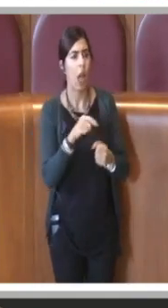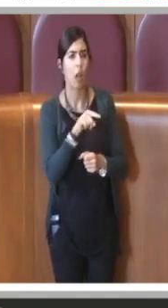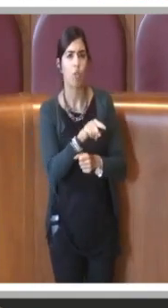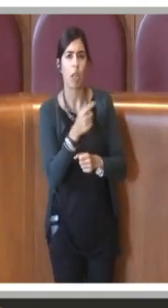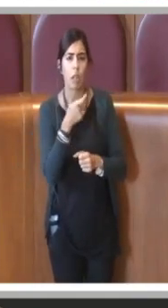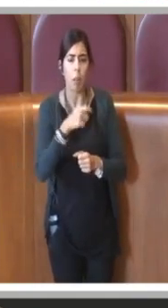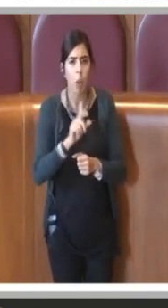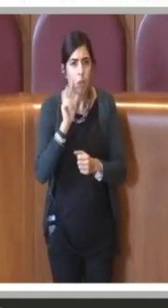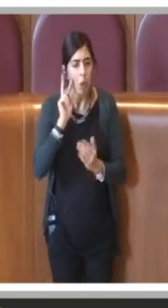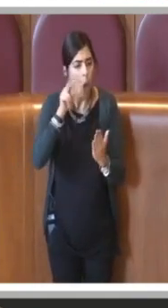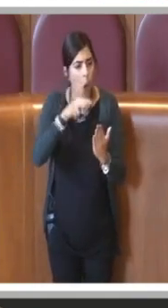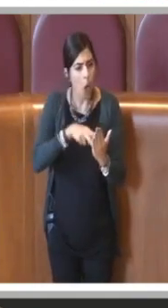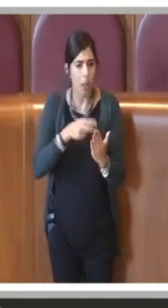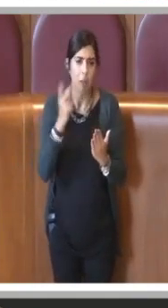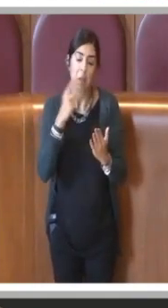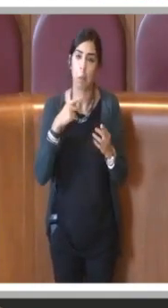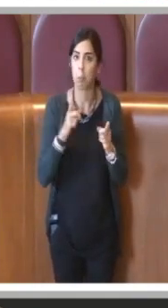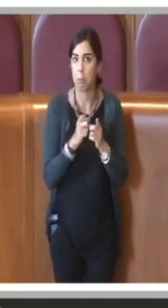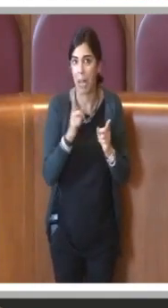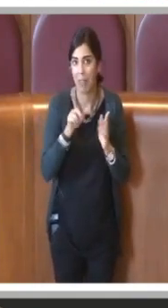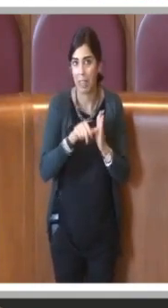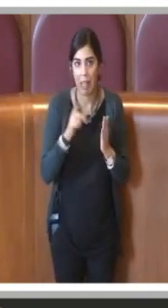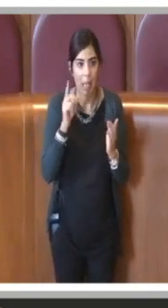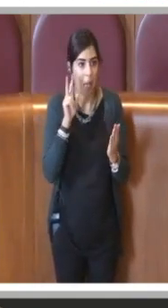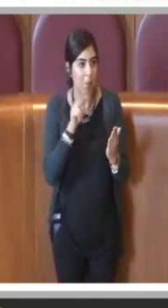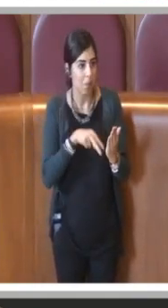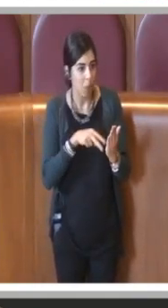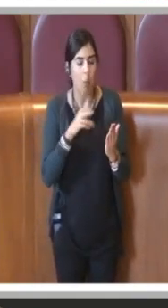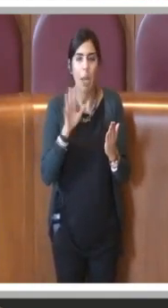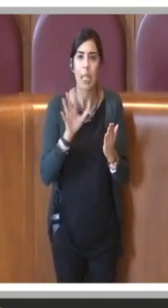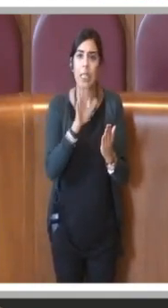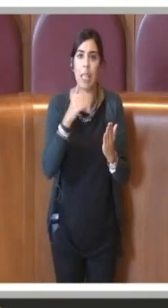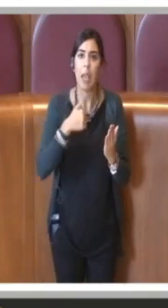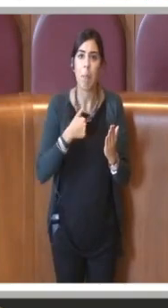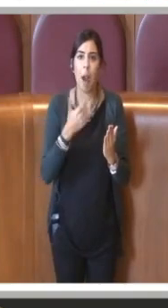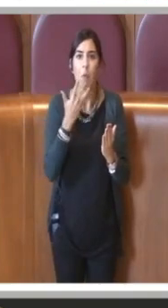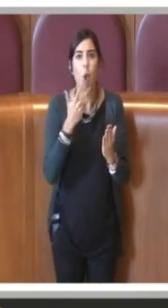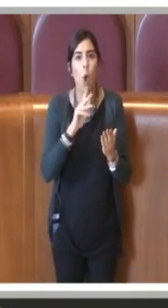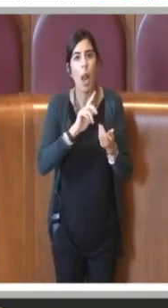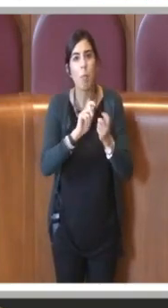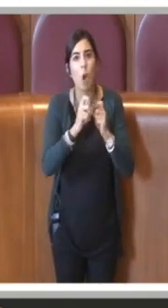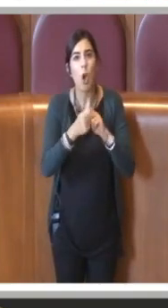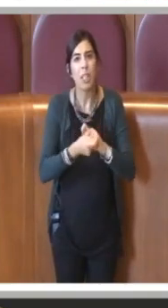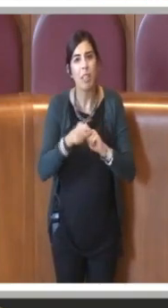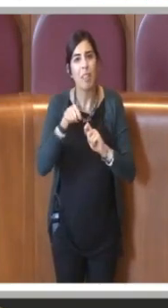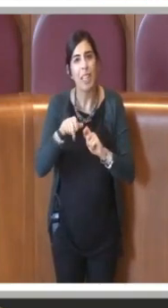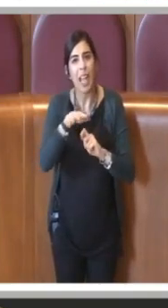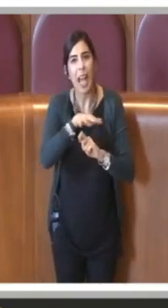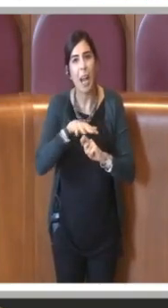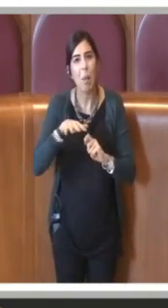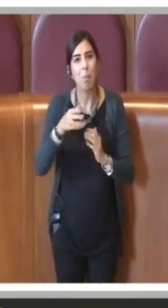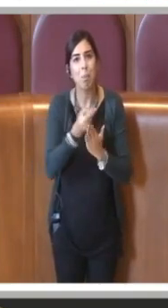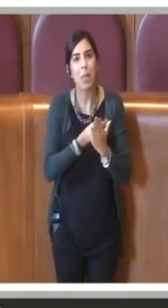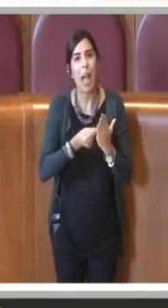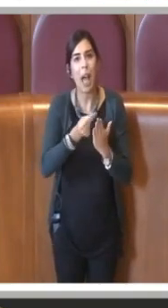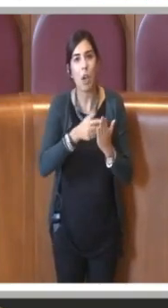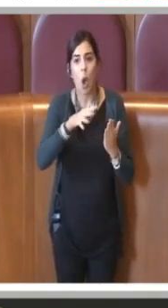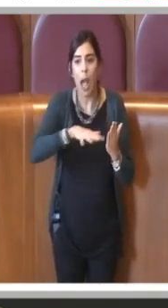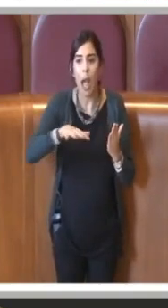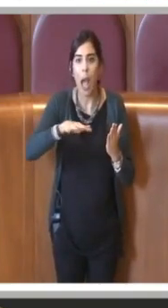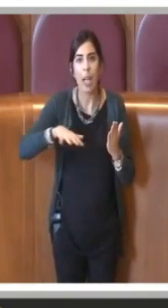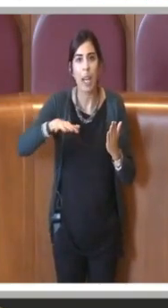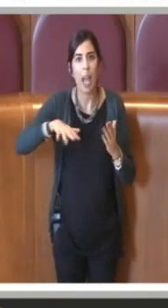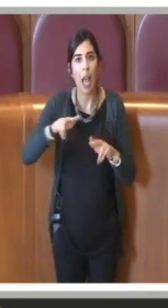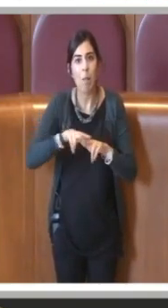dedicare alla lettura mi sembra che chieda di modificare il piano delle aree dello stesso municipio e questo contraverrebbe al regolamento del